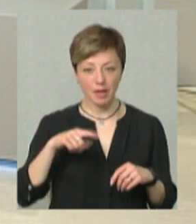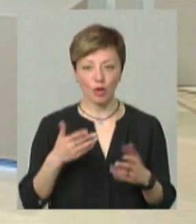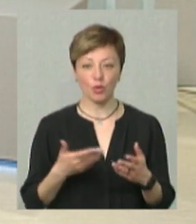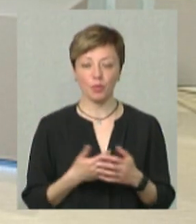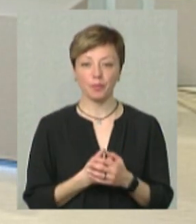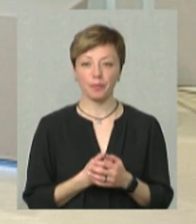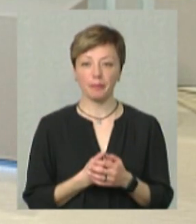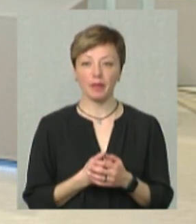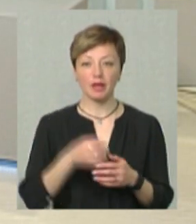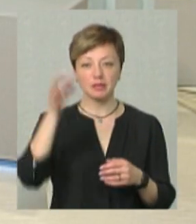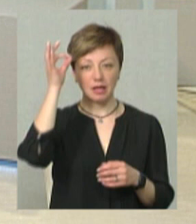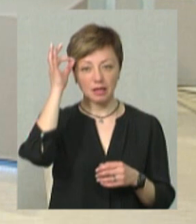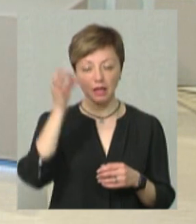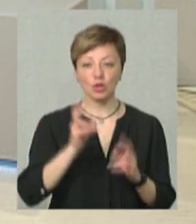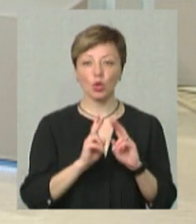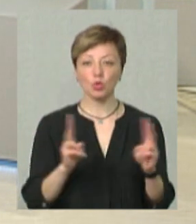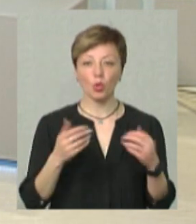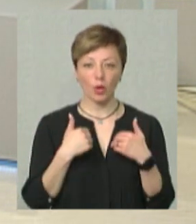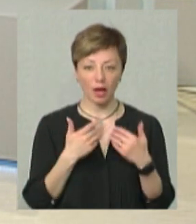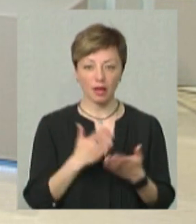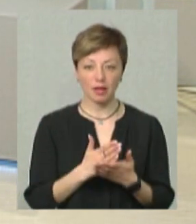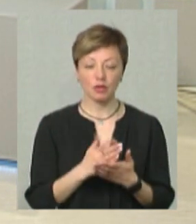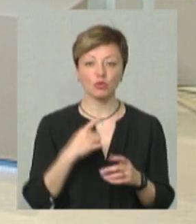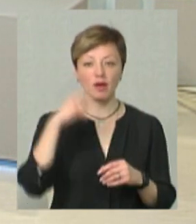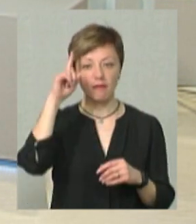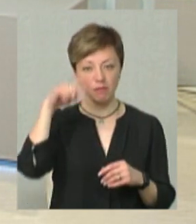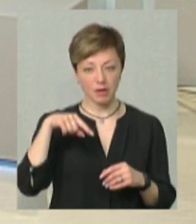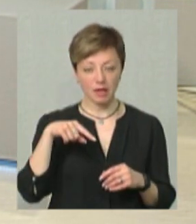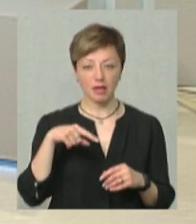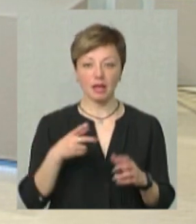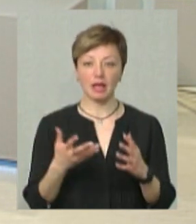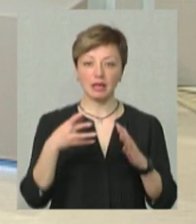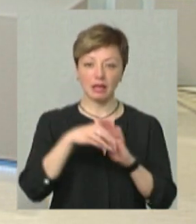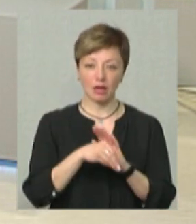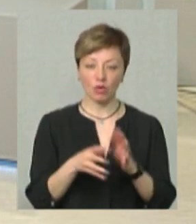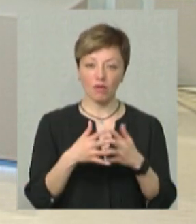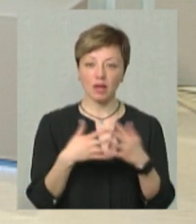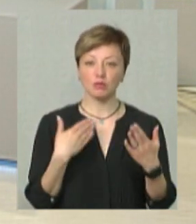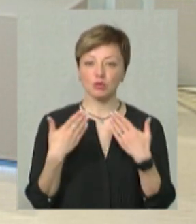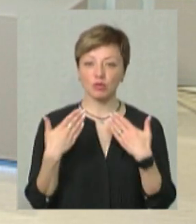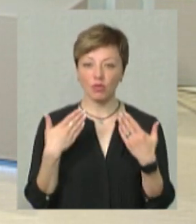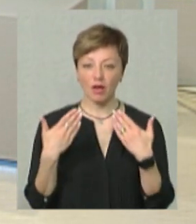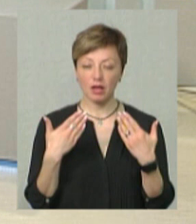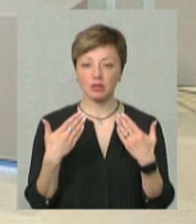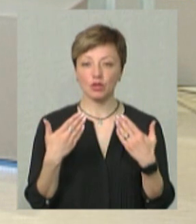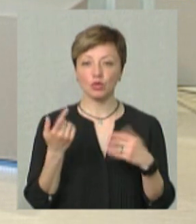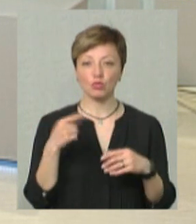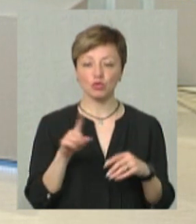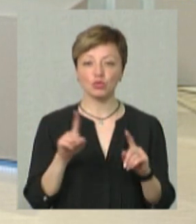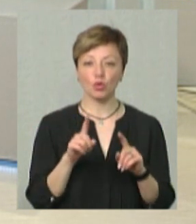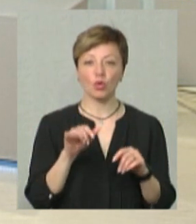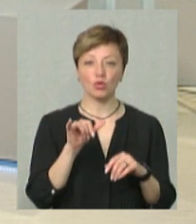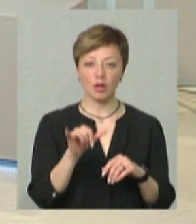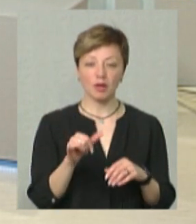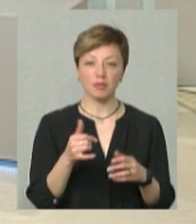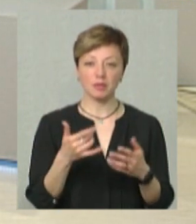ну, вспомнити, хто я, що я вмію інтегруватися, поспілкуватися, тому що в тебе